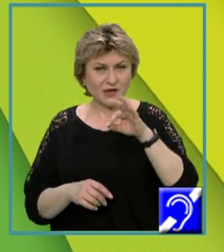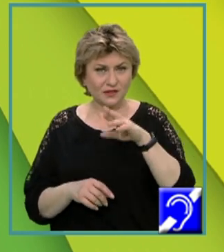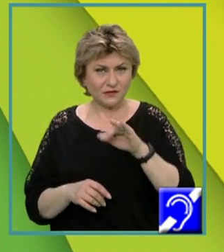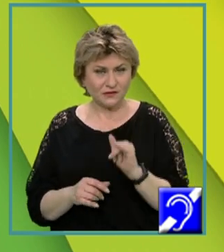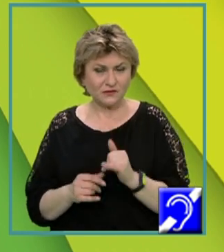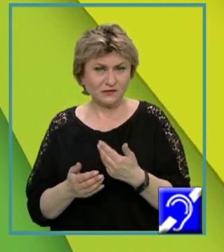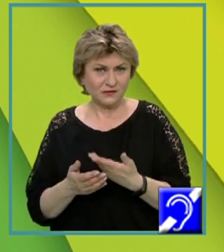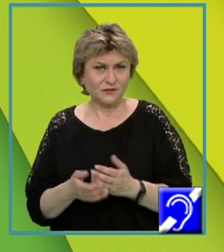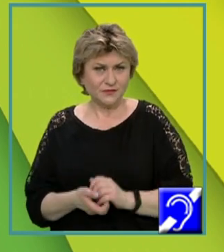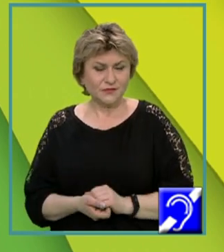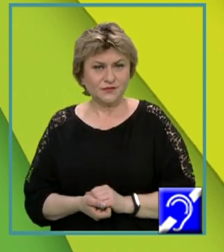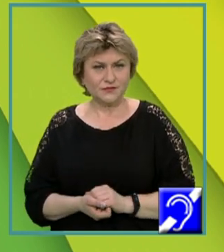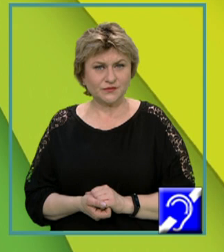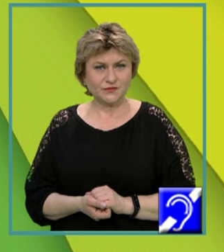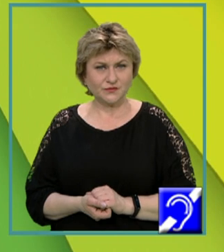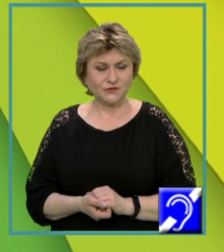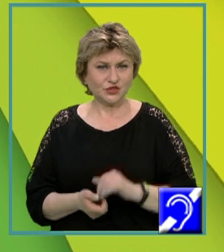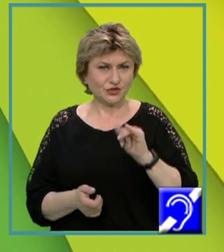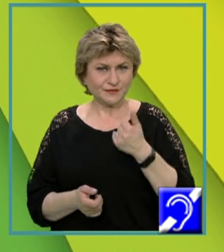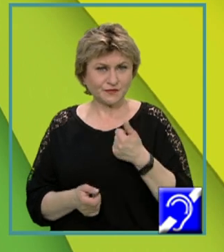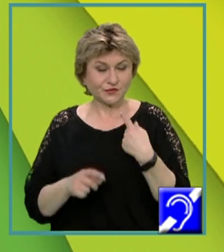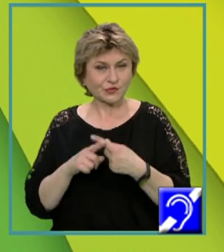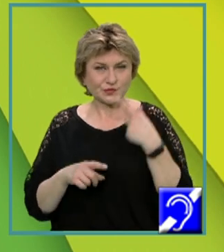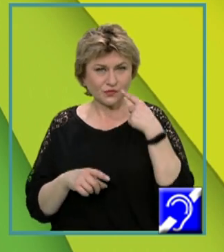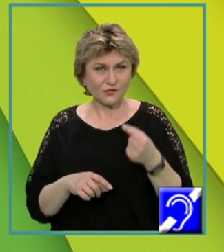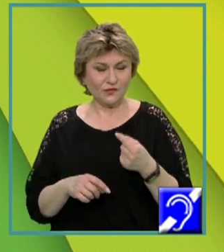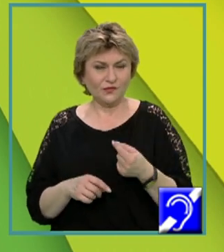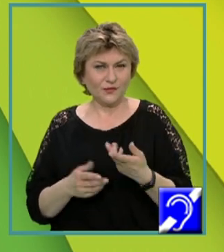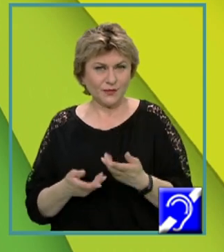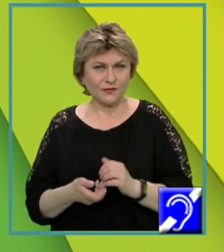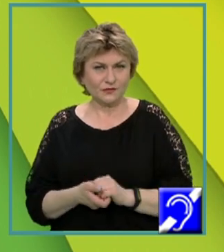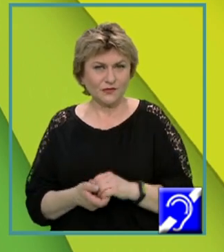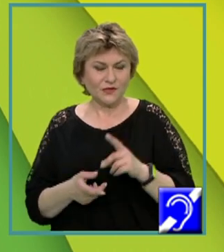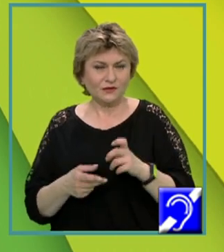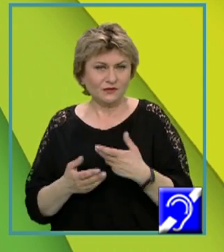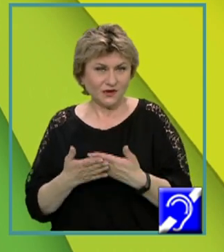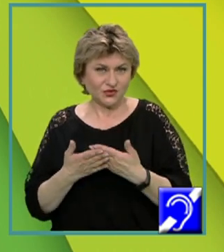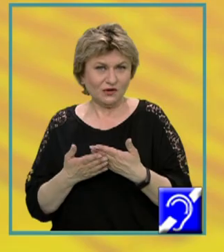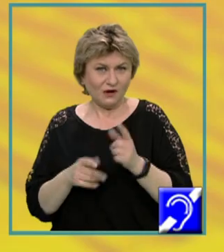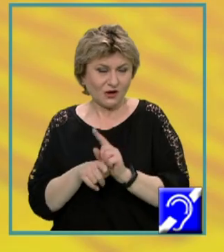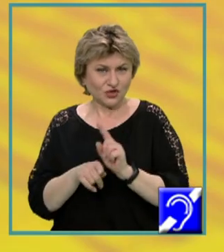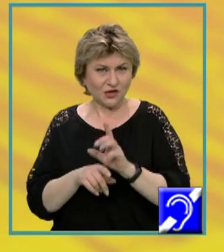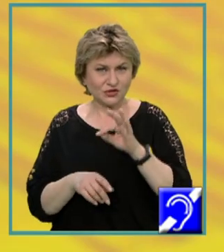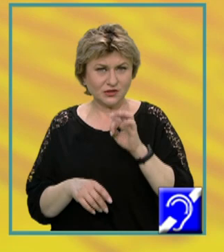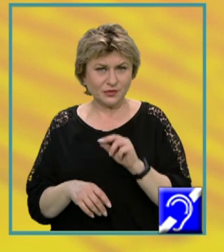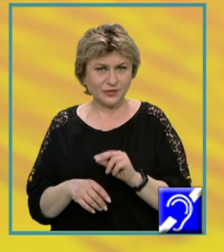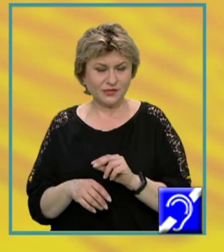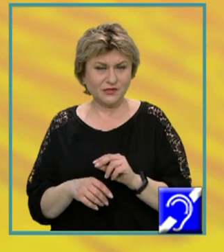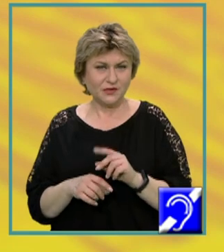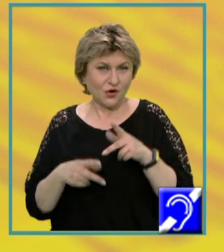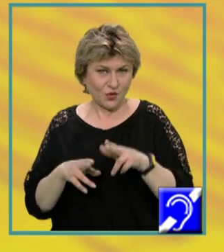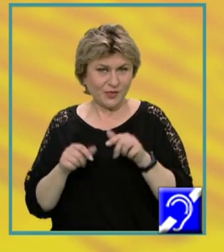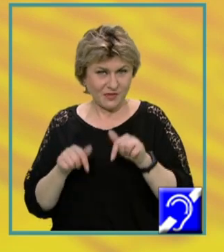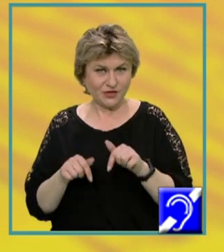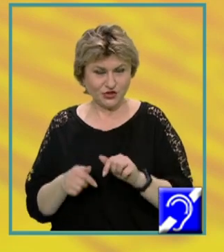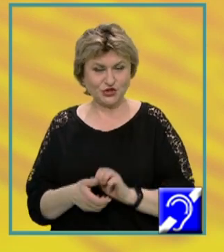integer și cu rezultate de același tip. Ne vom opri